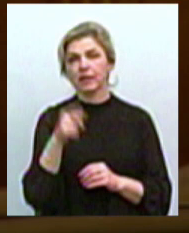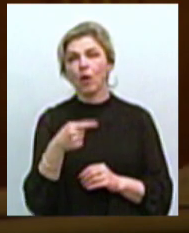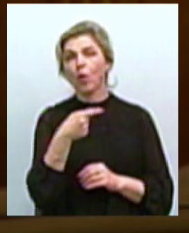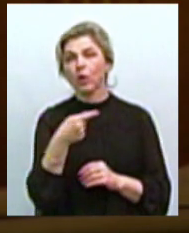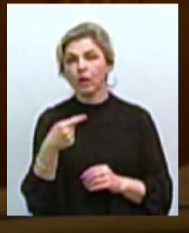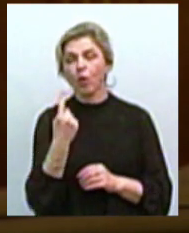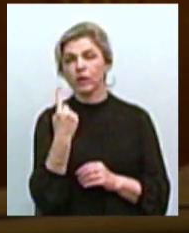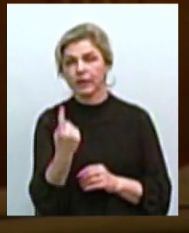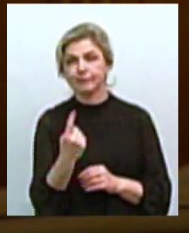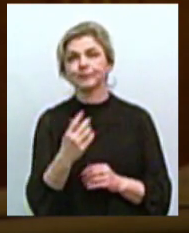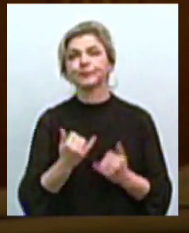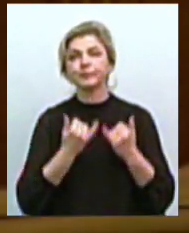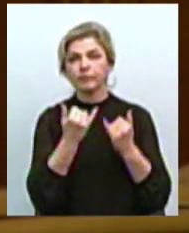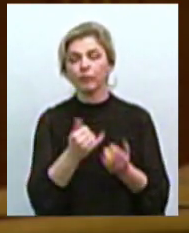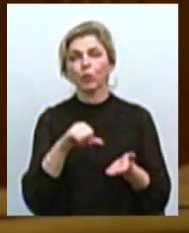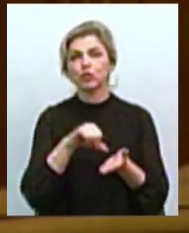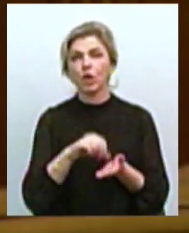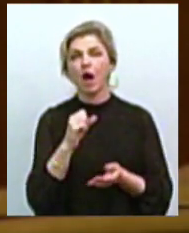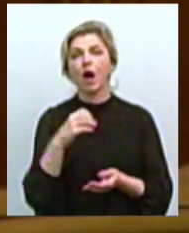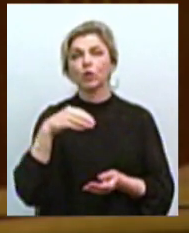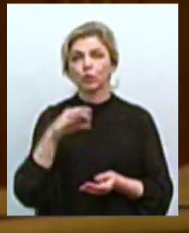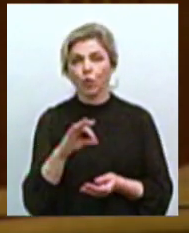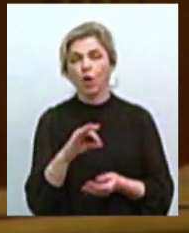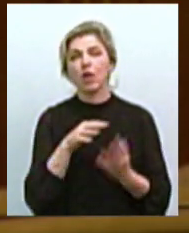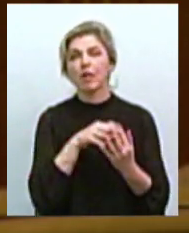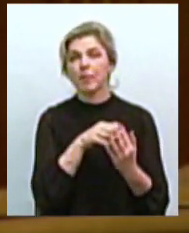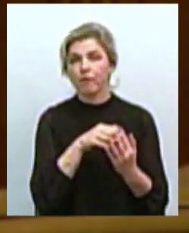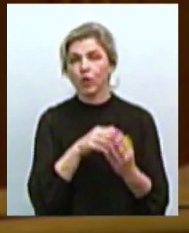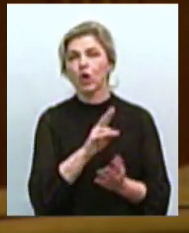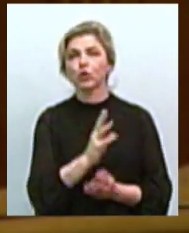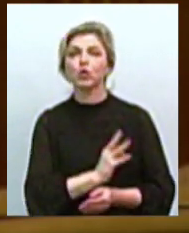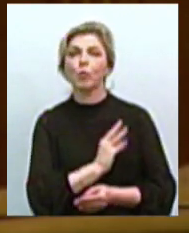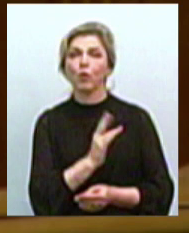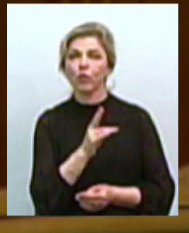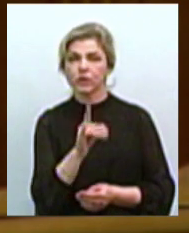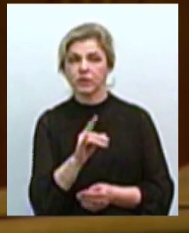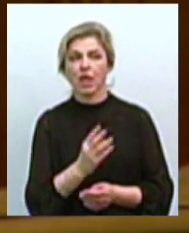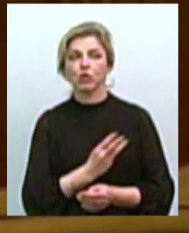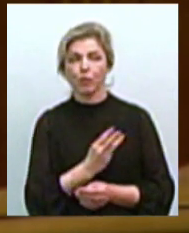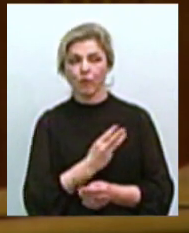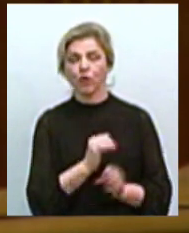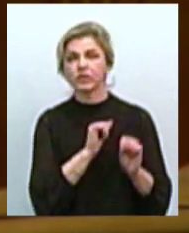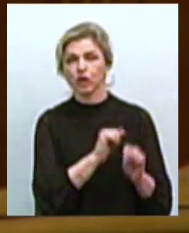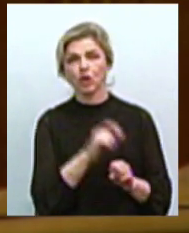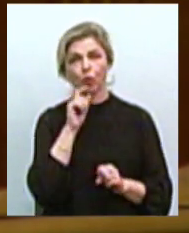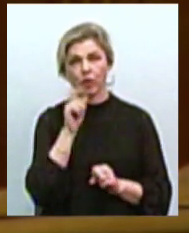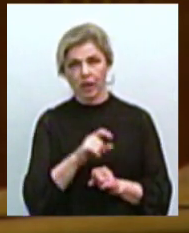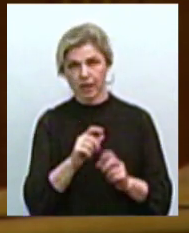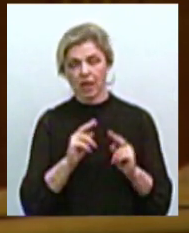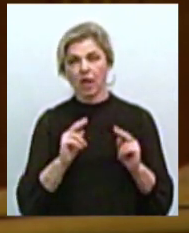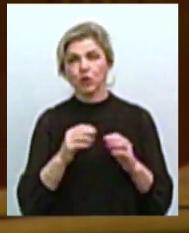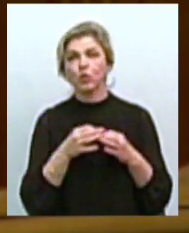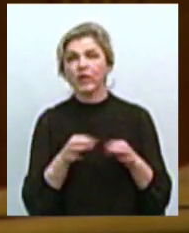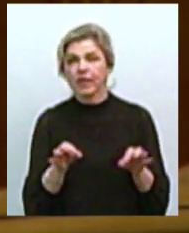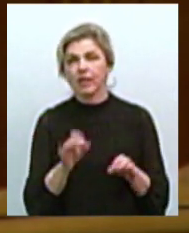надати статус учасника бойових дій добровольцям, які добровольно захищали незалежність, суверенітет України, і тим,